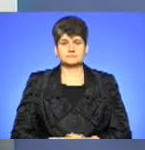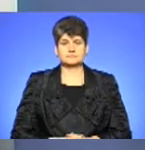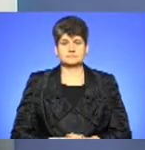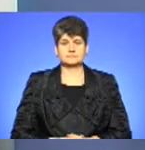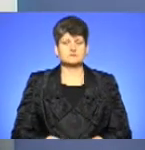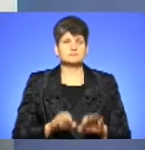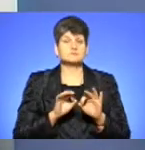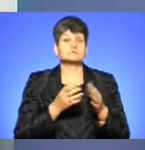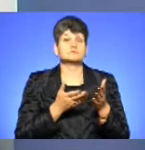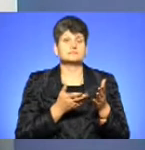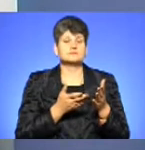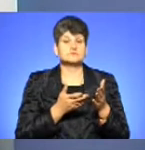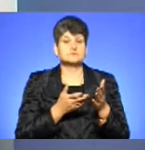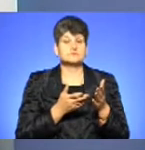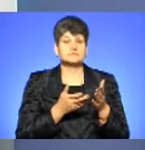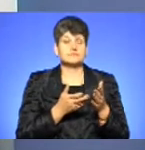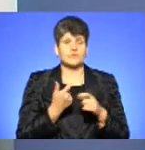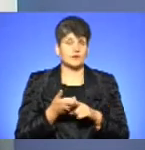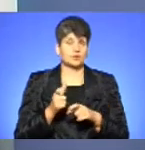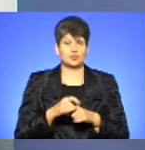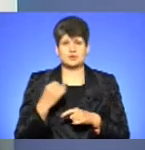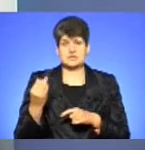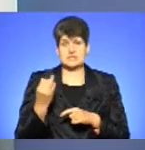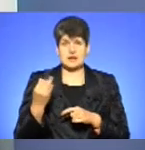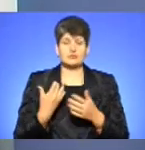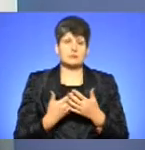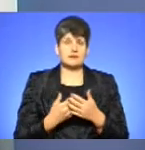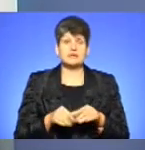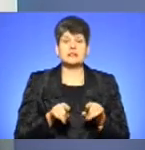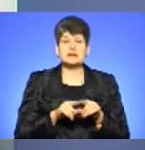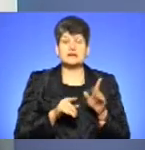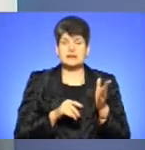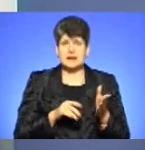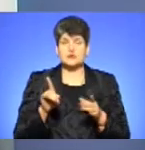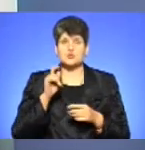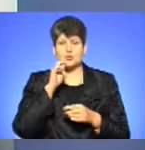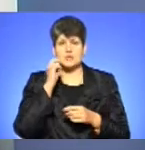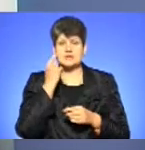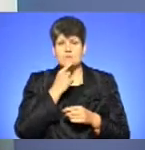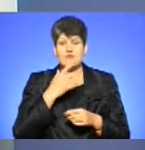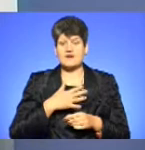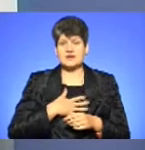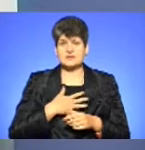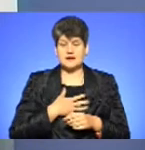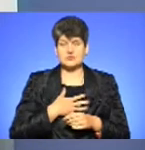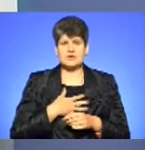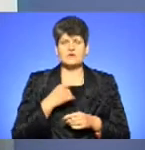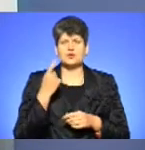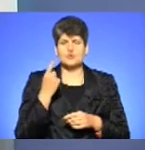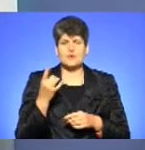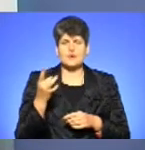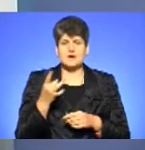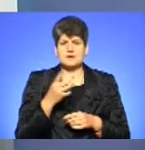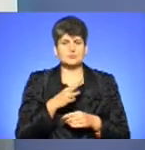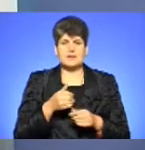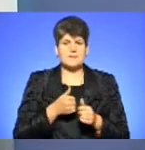Прокоментуйте, будь ласка. Дуже цікаво, напевно, те, що українська мова в Канаді, напевно, жодного разу не